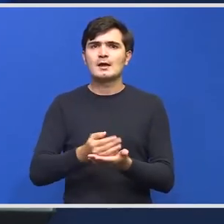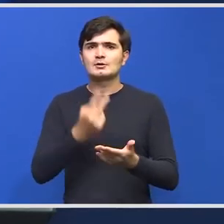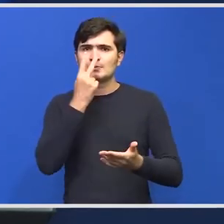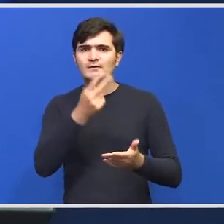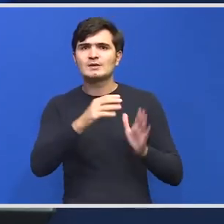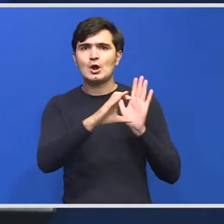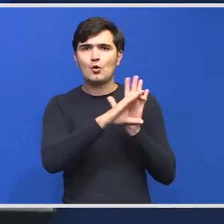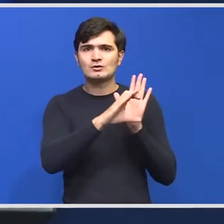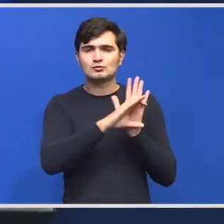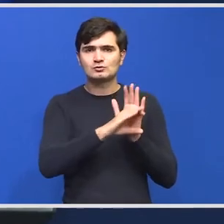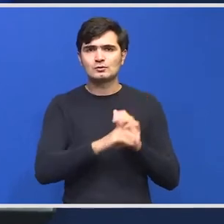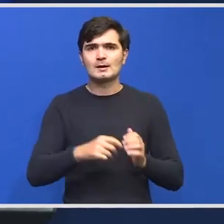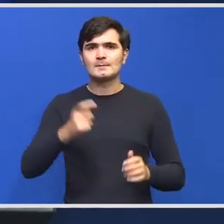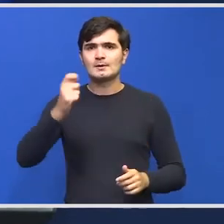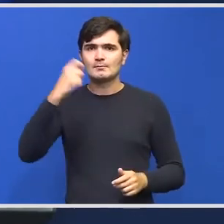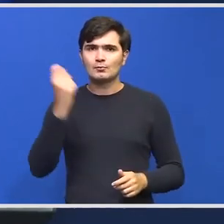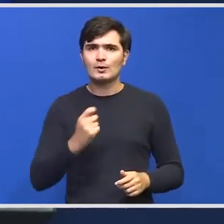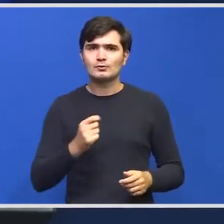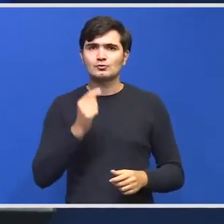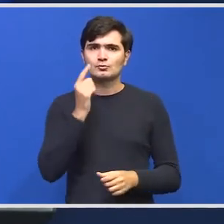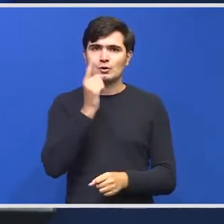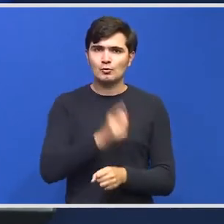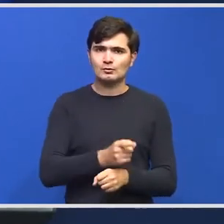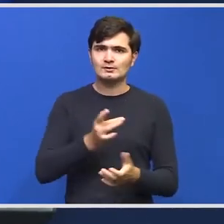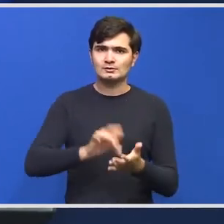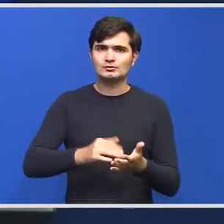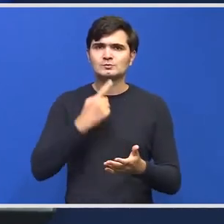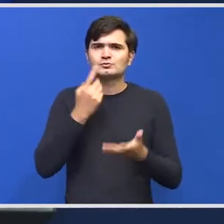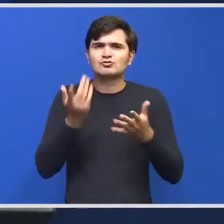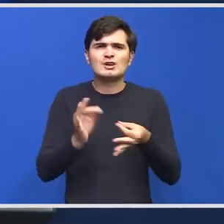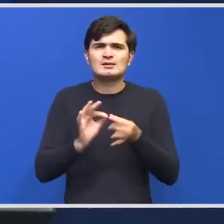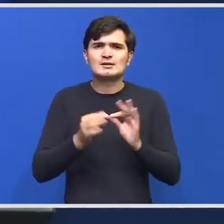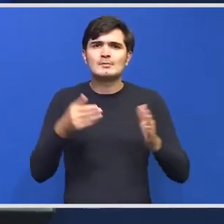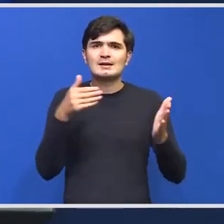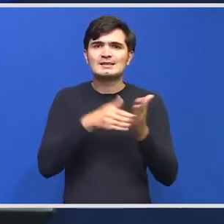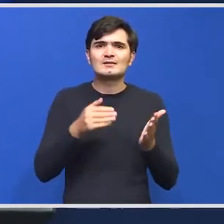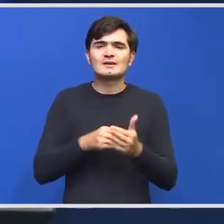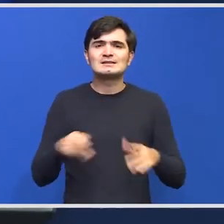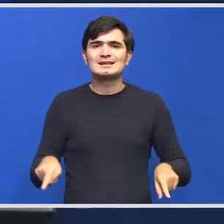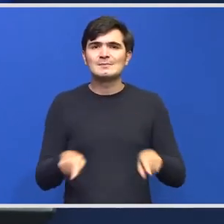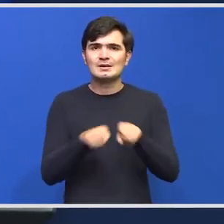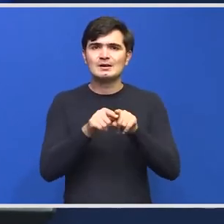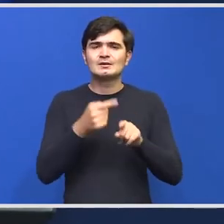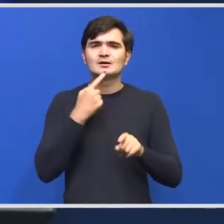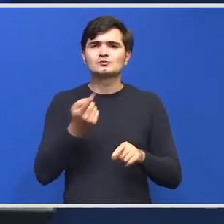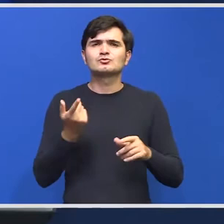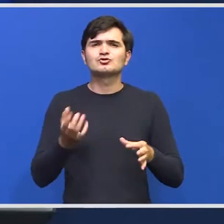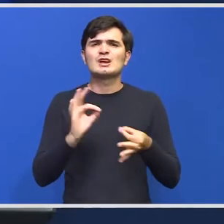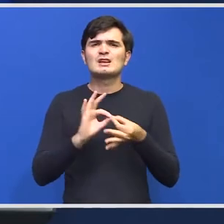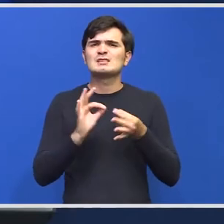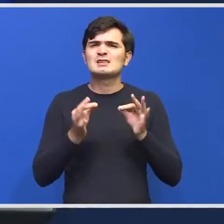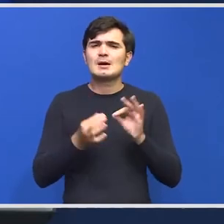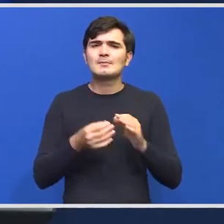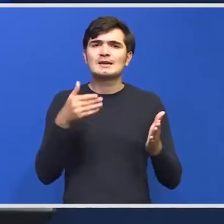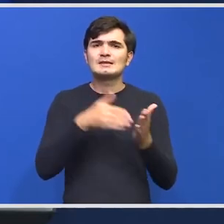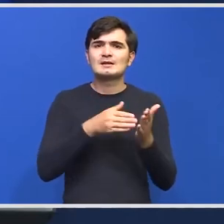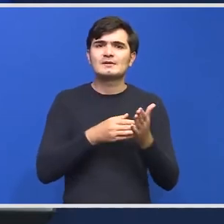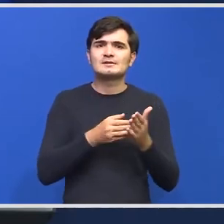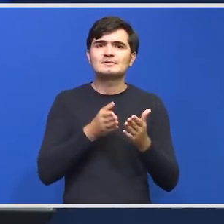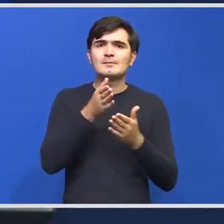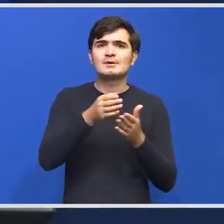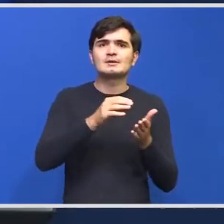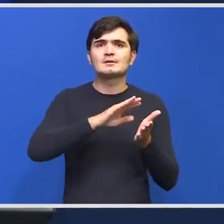În proiectul de ordonanță de urgență am definit ce înseamnă intervenție imediată, am definit ce înseamnă intervenție prin